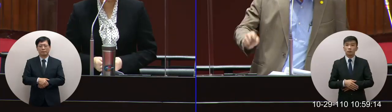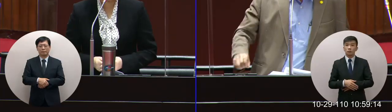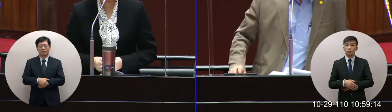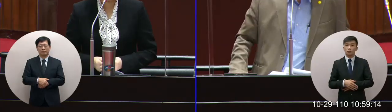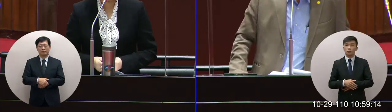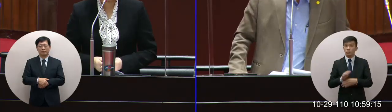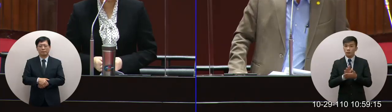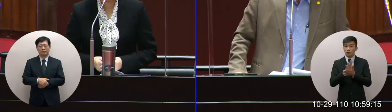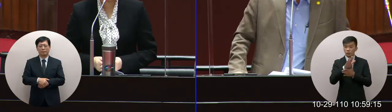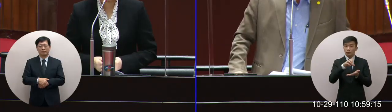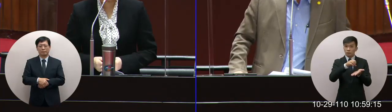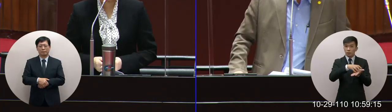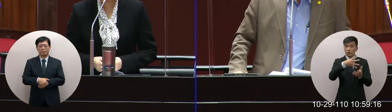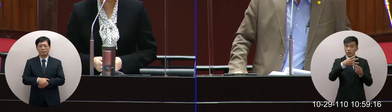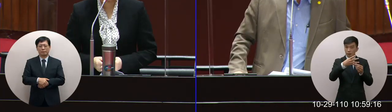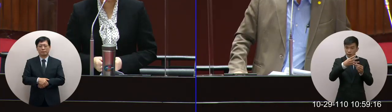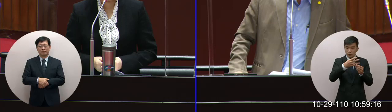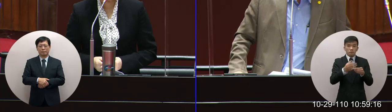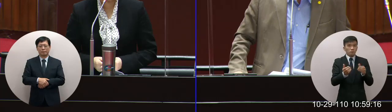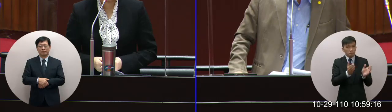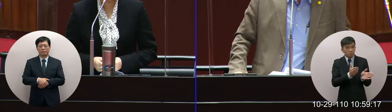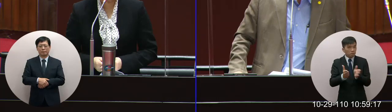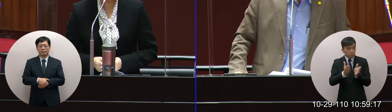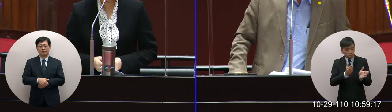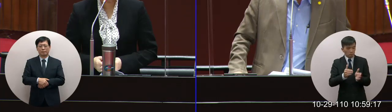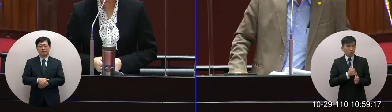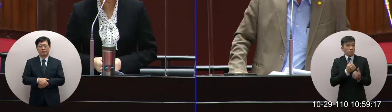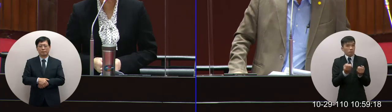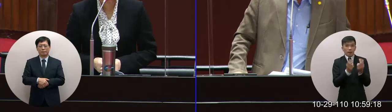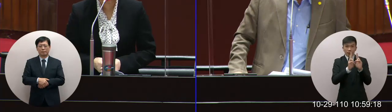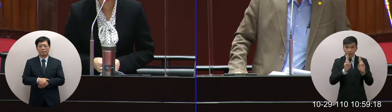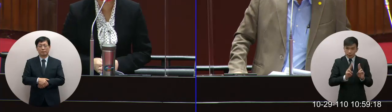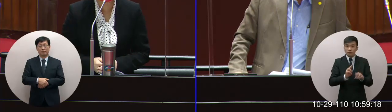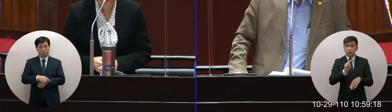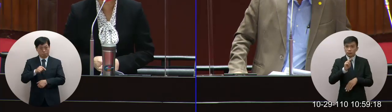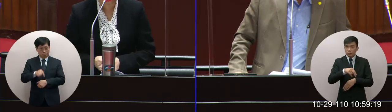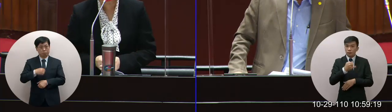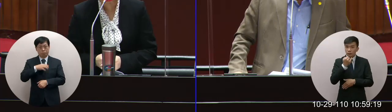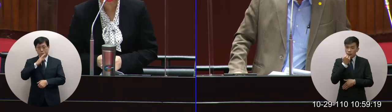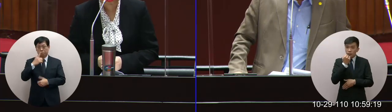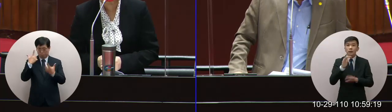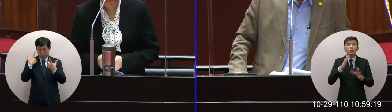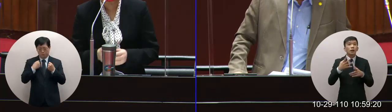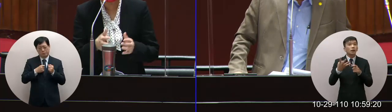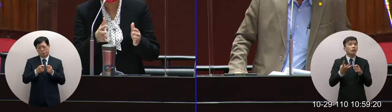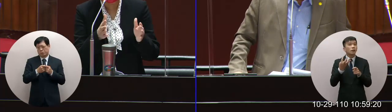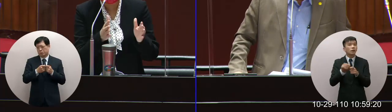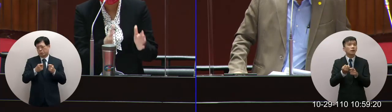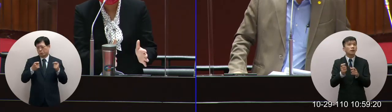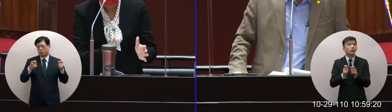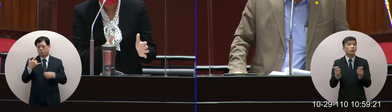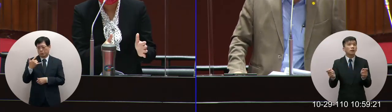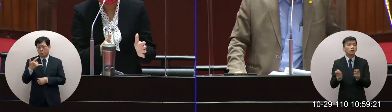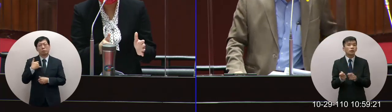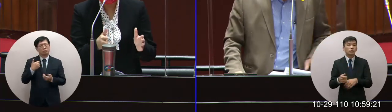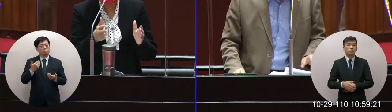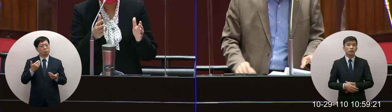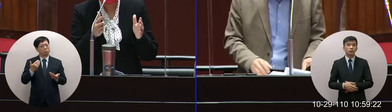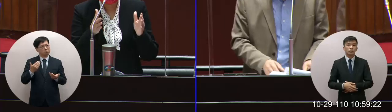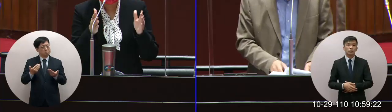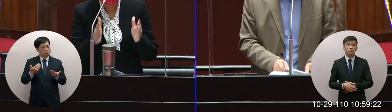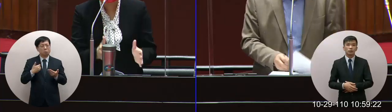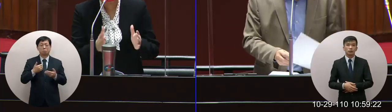電運轉可以商轉是要幾年的時間這個是一個非常漫長的時間他一定要